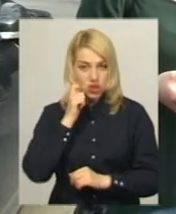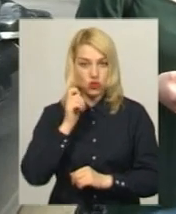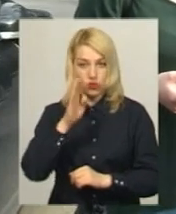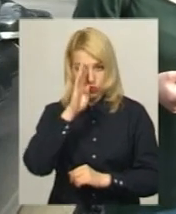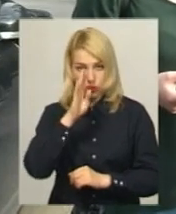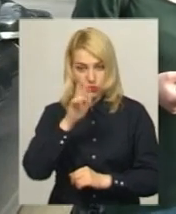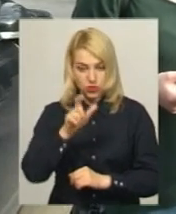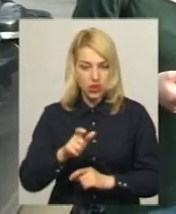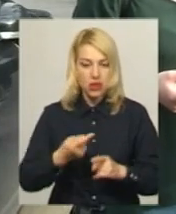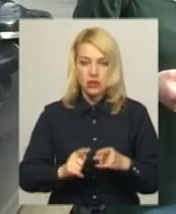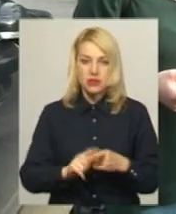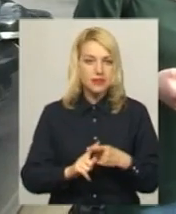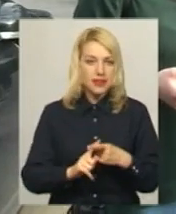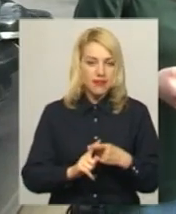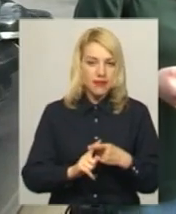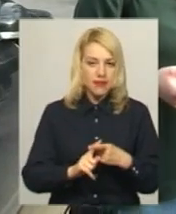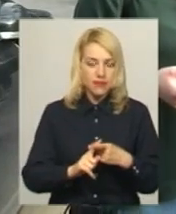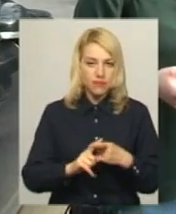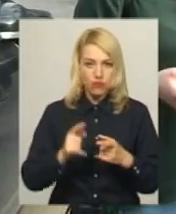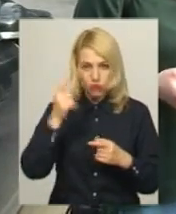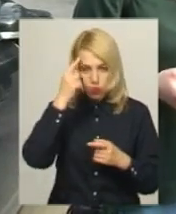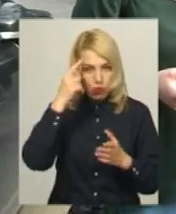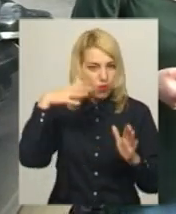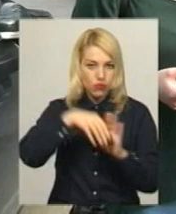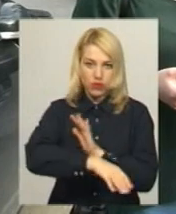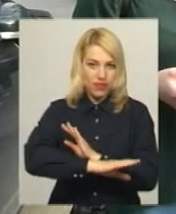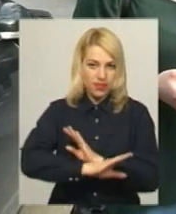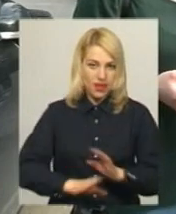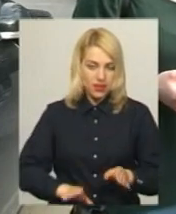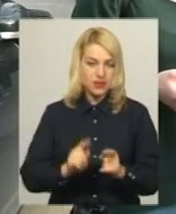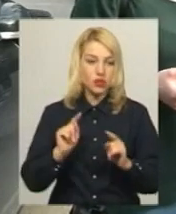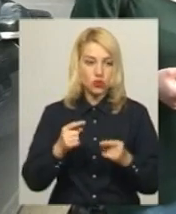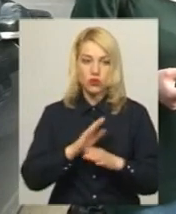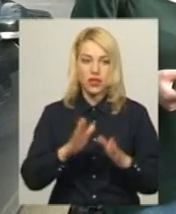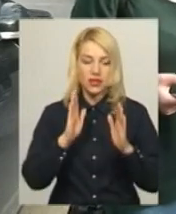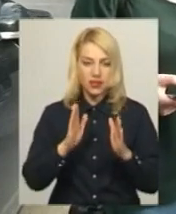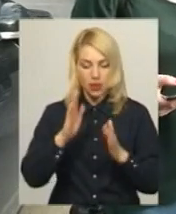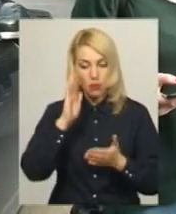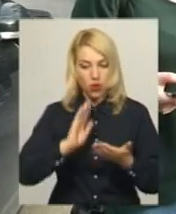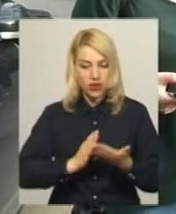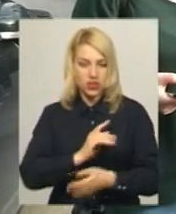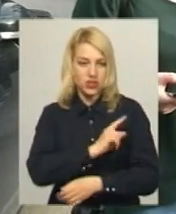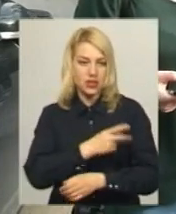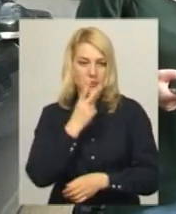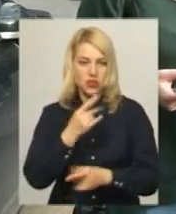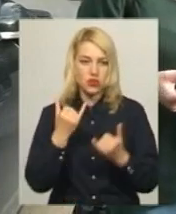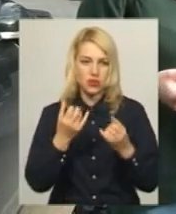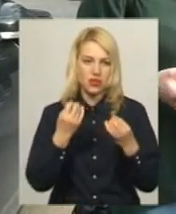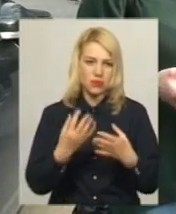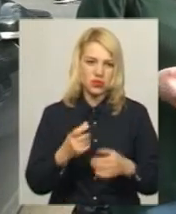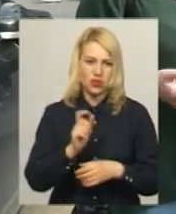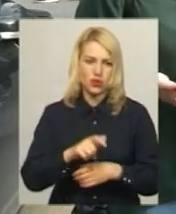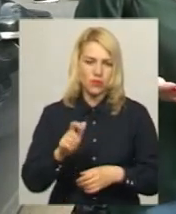просто не вкладається в голові, тому, я думаю, не тільки політичні сили. Ви бачите, багато тут сьогодні є і просто